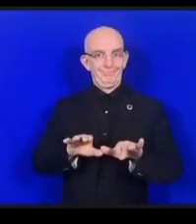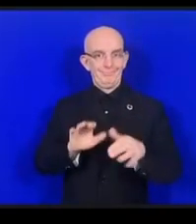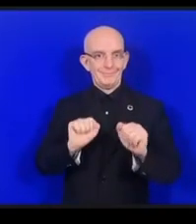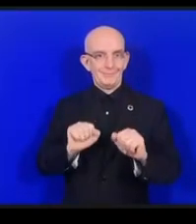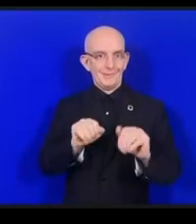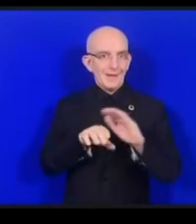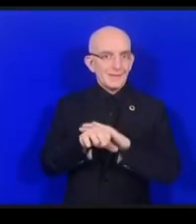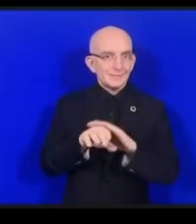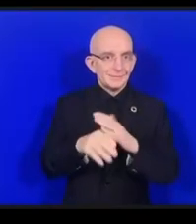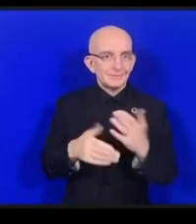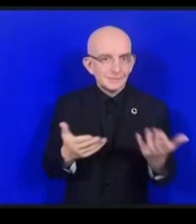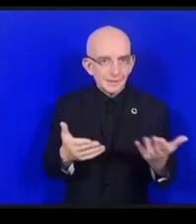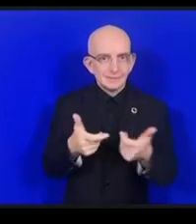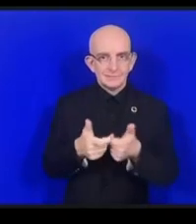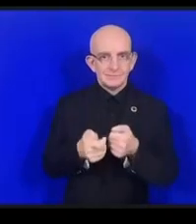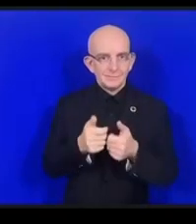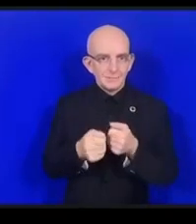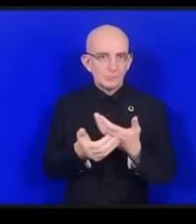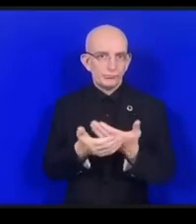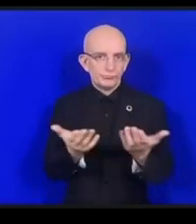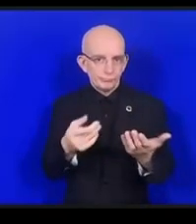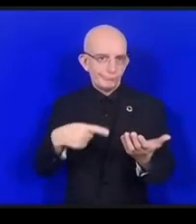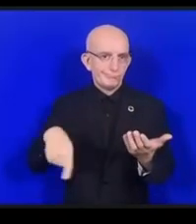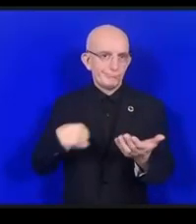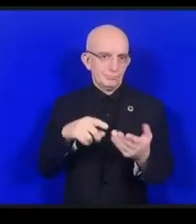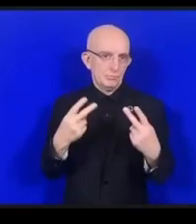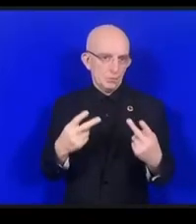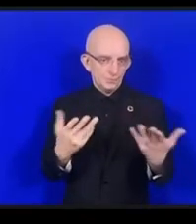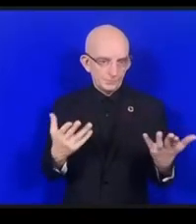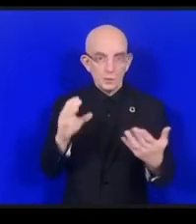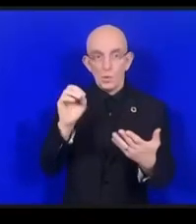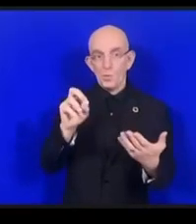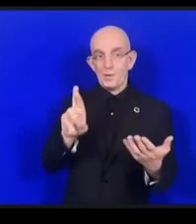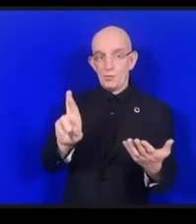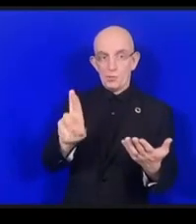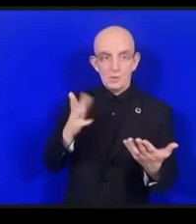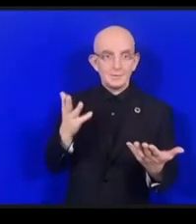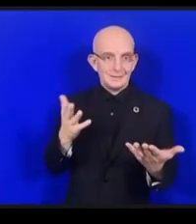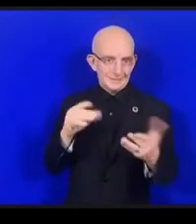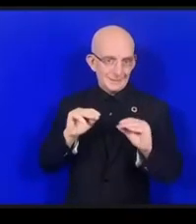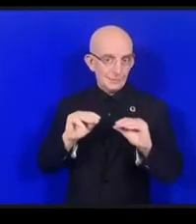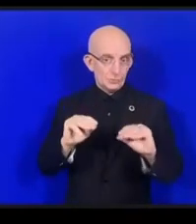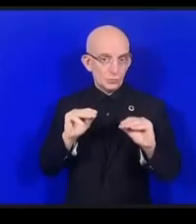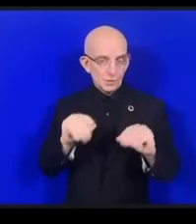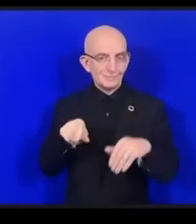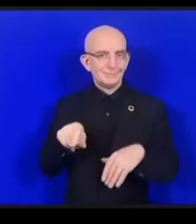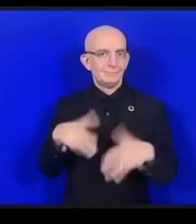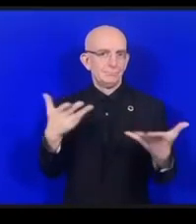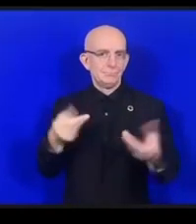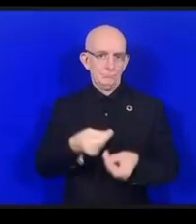のは教育のコンテンツですそしてオープンでライセンス化されたものであり